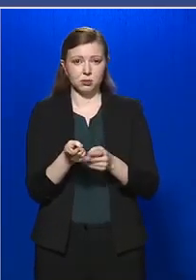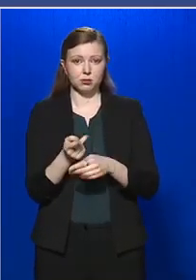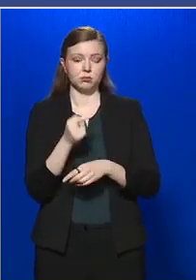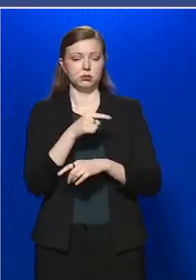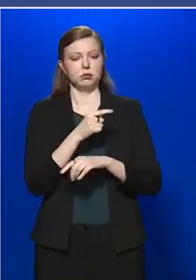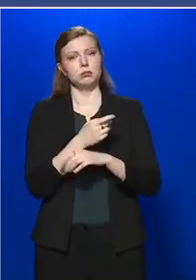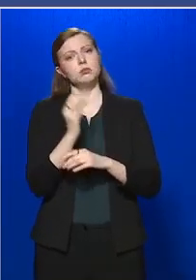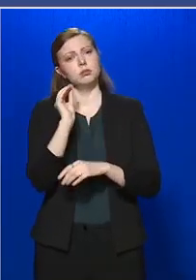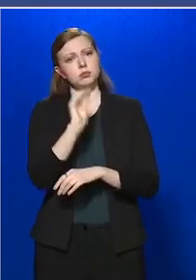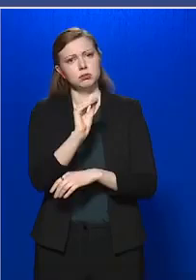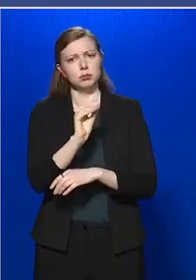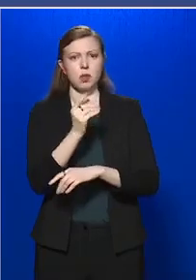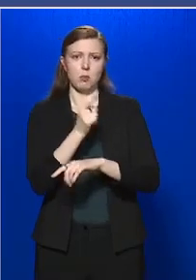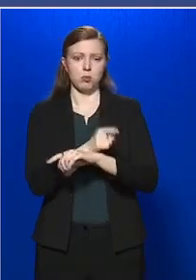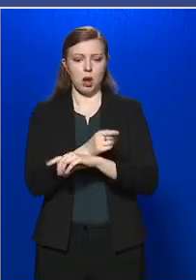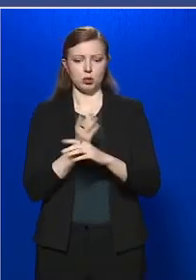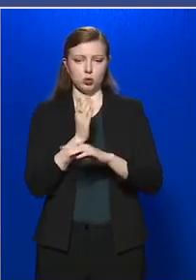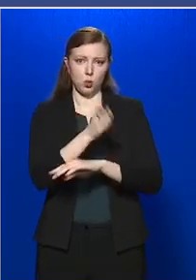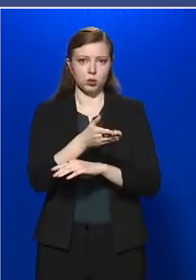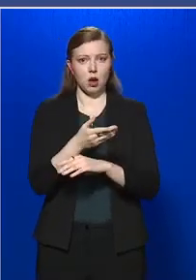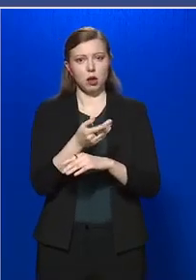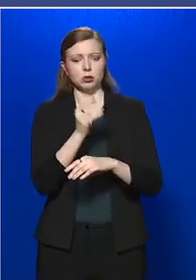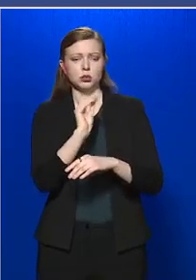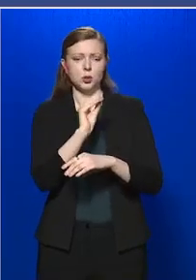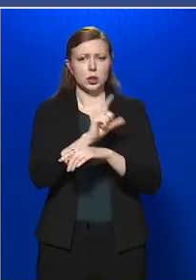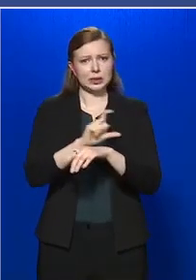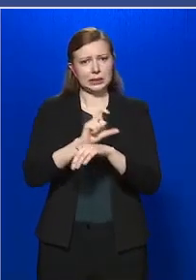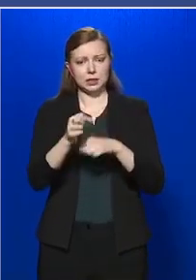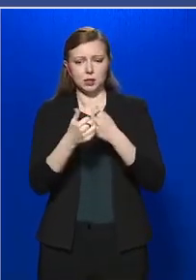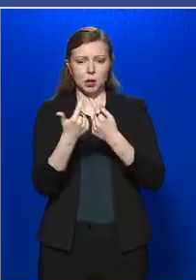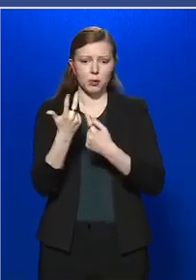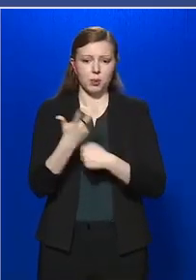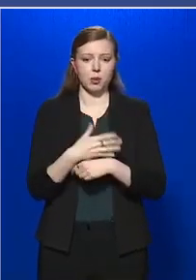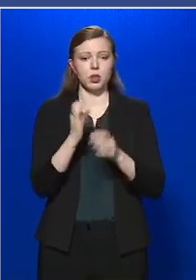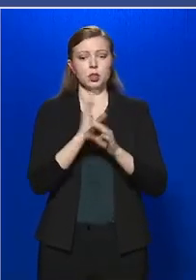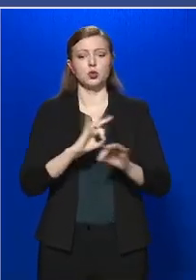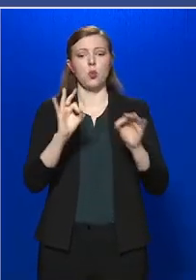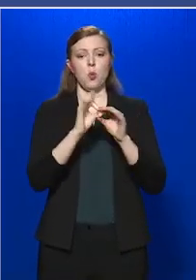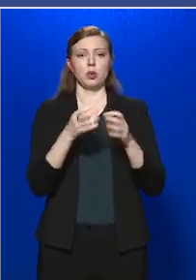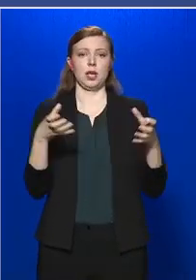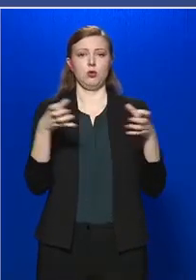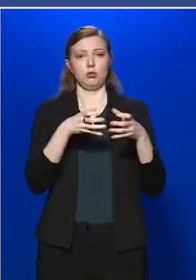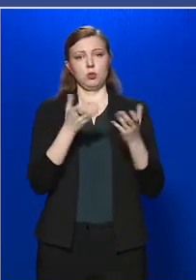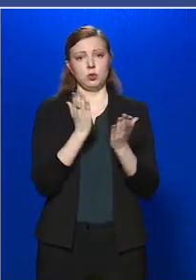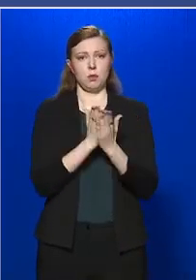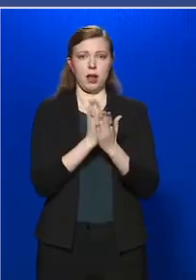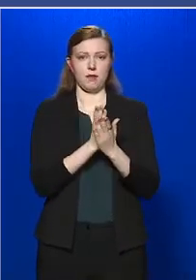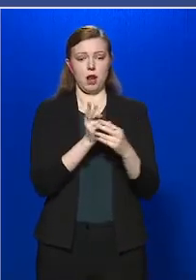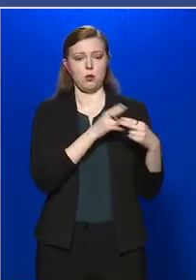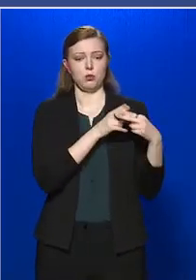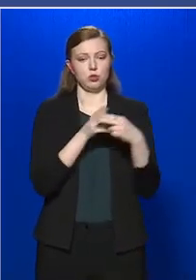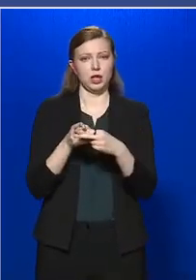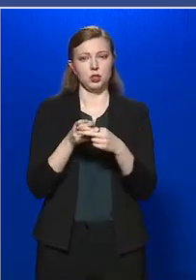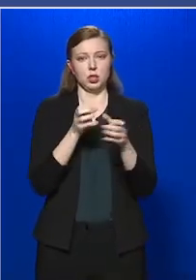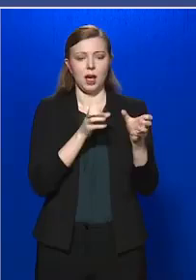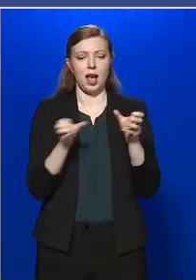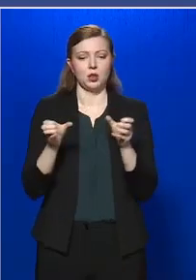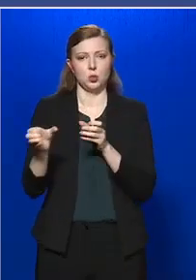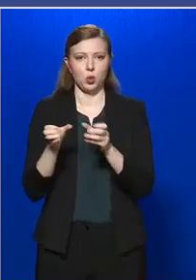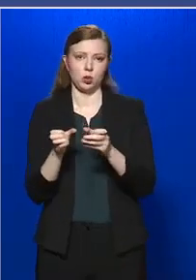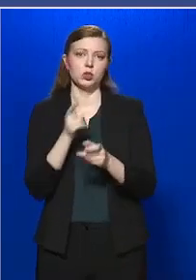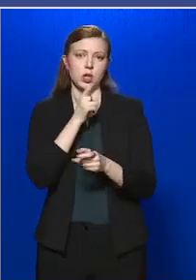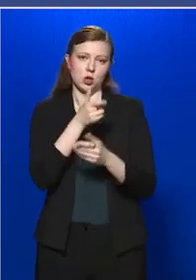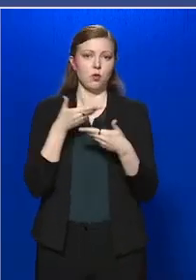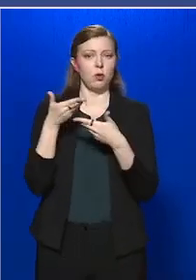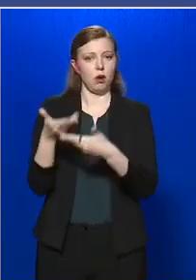akkor jelezzék felém ezt a hiányt, és az országos törzsön keresztül megfelelő segítséget vagy átcsoportosítást fognak